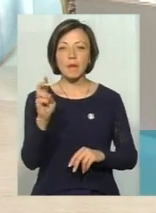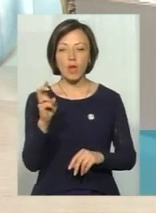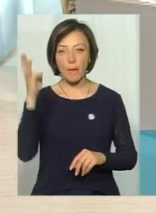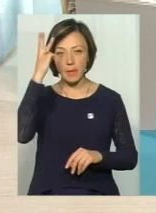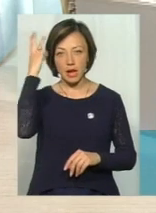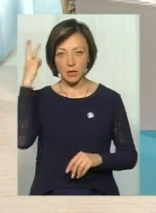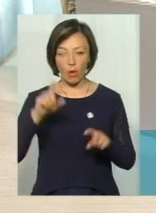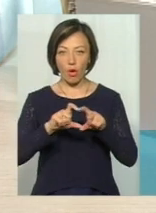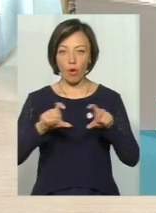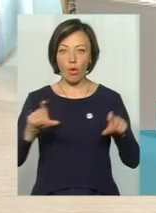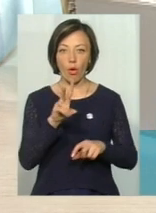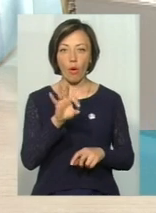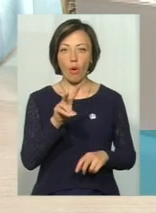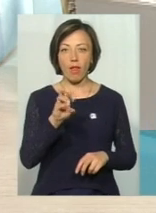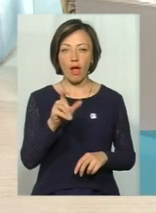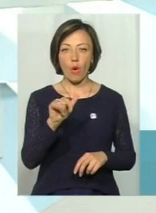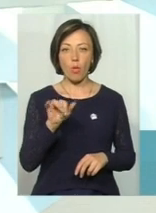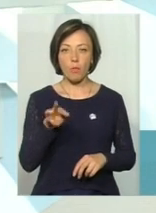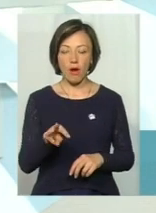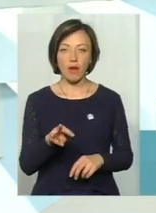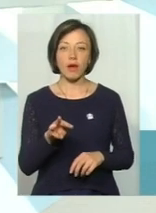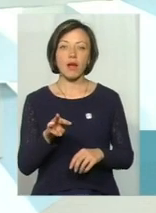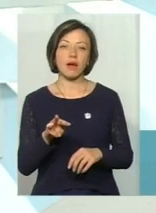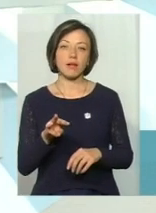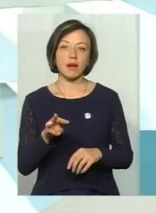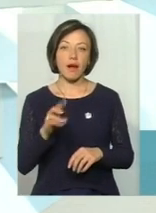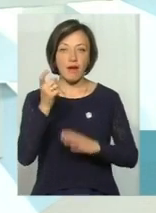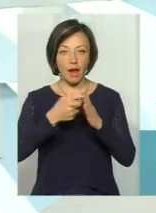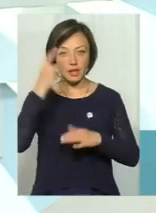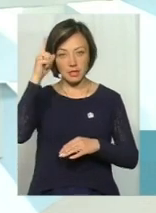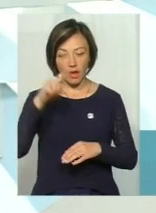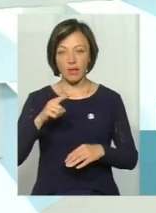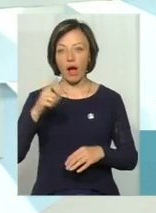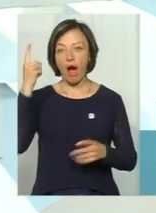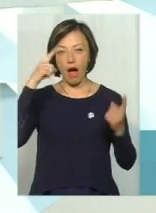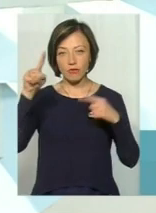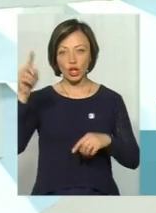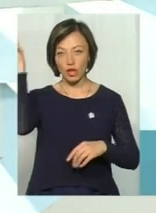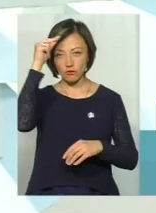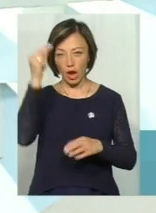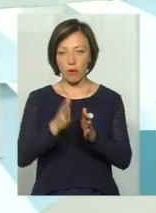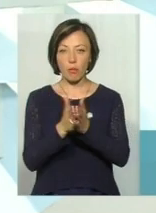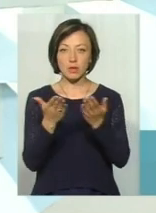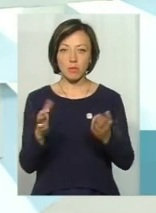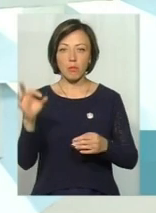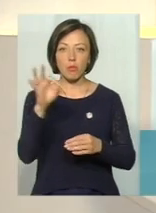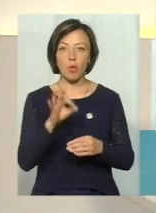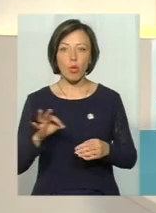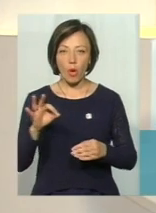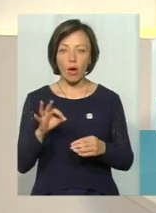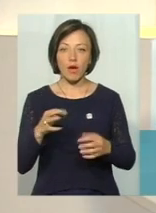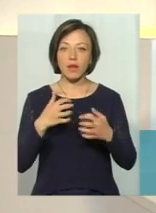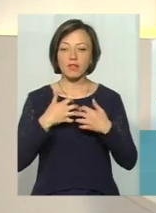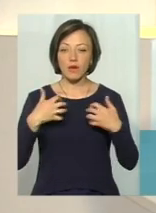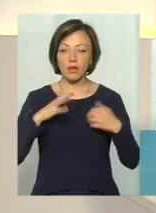ім. Володимира Козубняка, краєзнавець, автор навчальних посібників про фауну нашої області. Доброго дня. Доброго дня. Пане